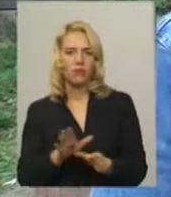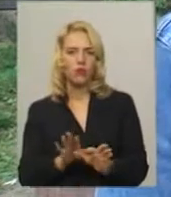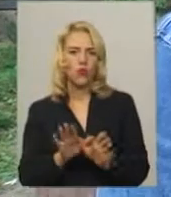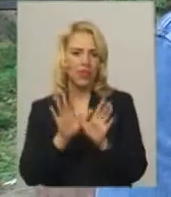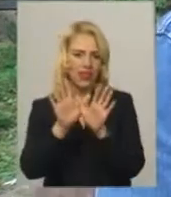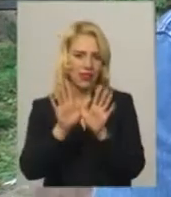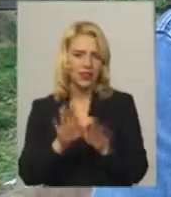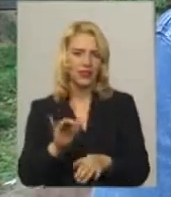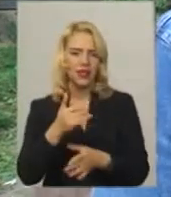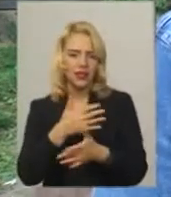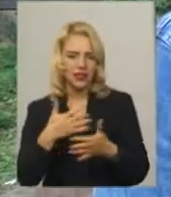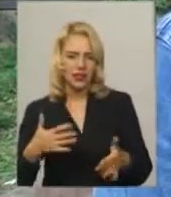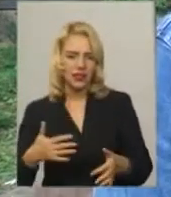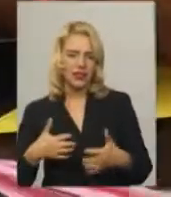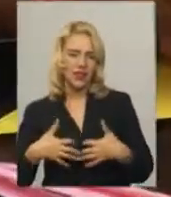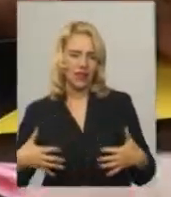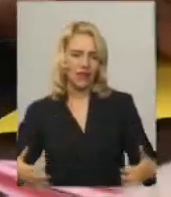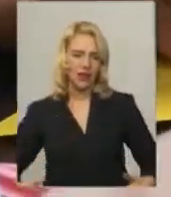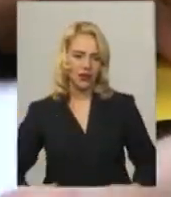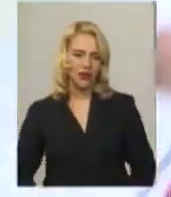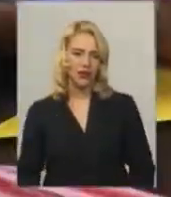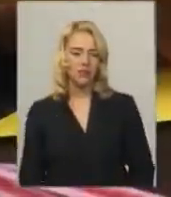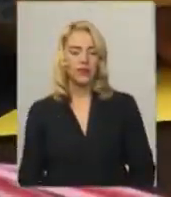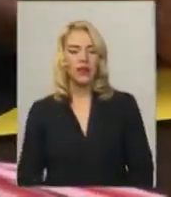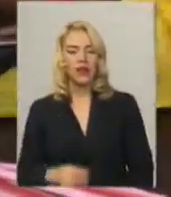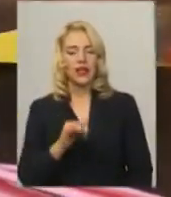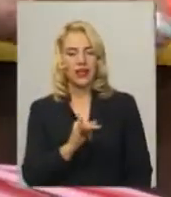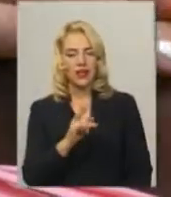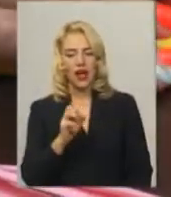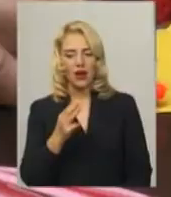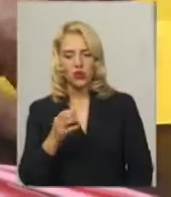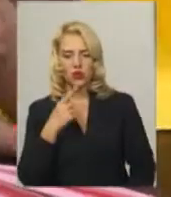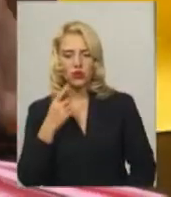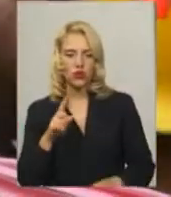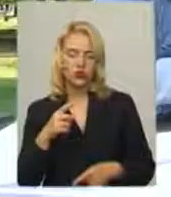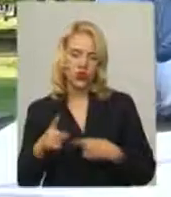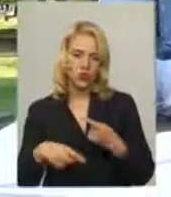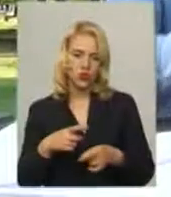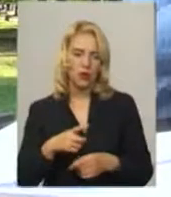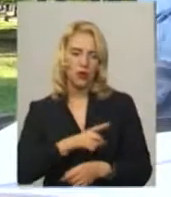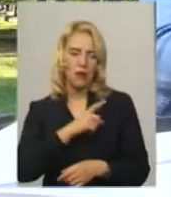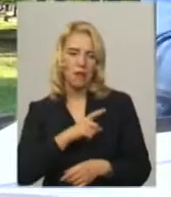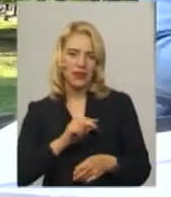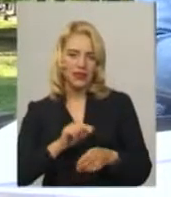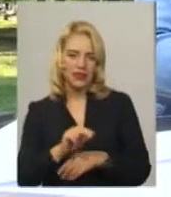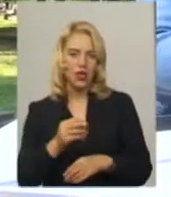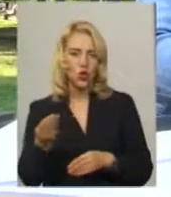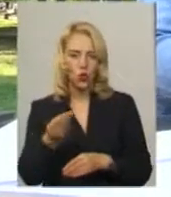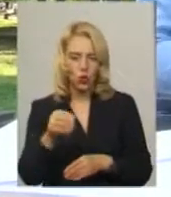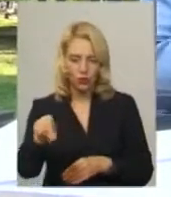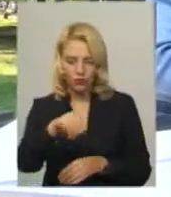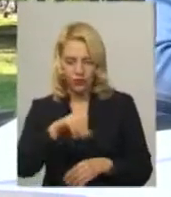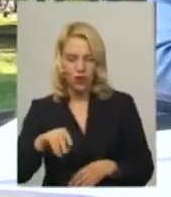і різні тваринки. Ірина Кашчук додає, що наступний майстер-клас «Сипанка з Круп» буде 22 серпня до Дня